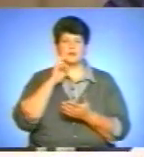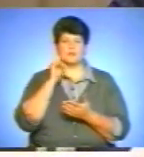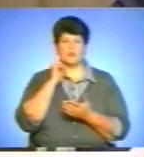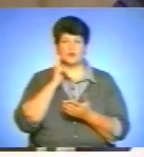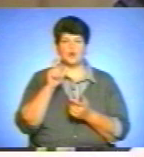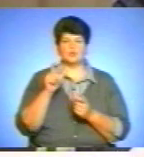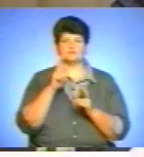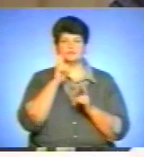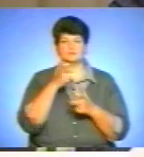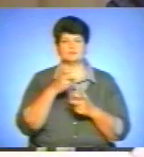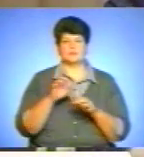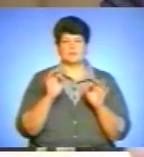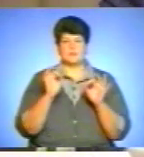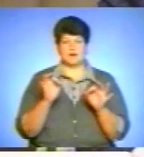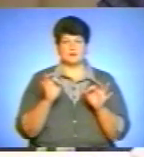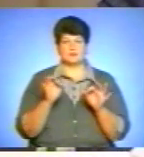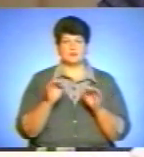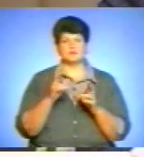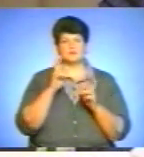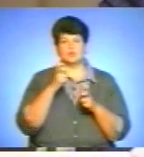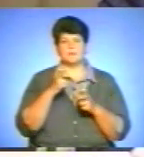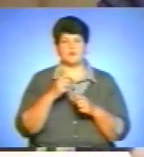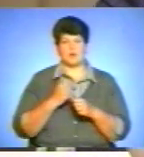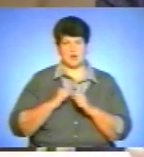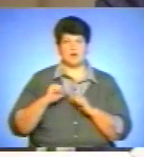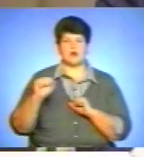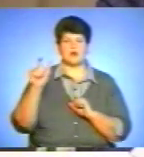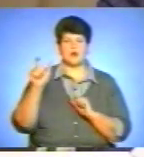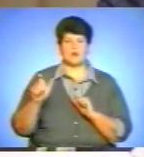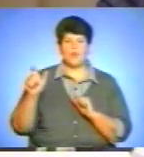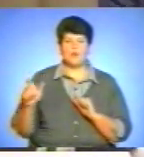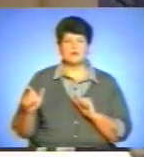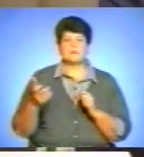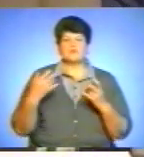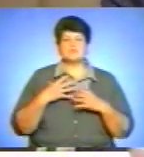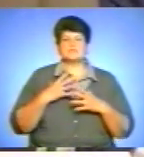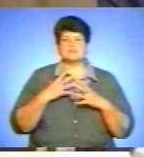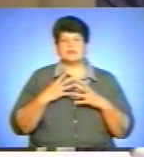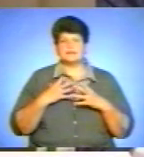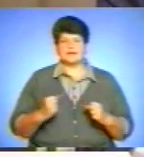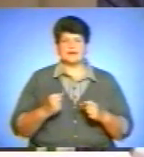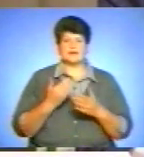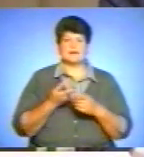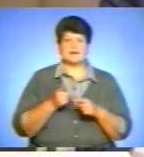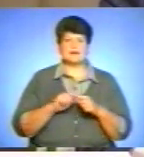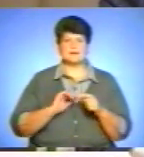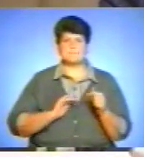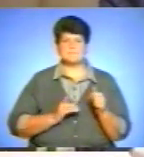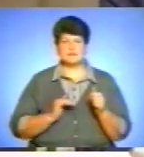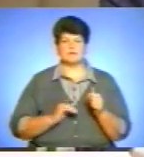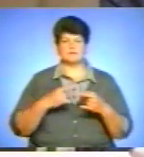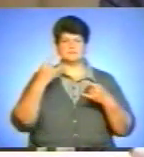соскучились по правді, соскучились по героям, по героїчким образам. Їм вже надаєли ці безприривні на